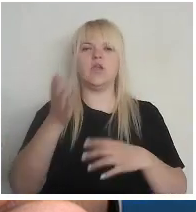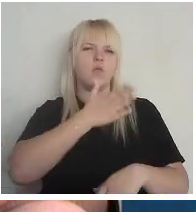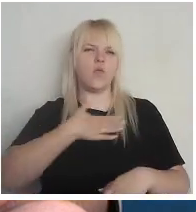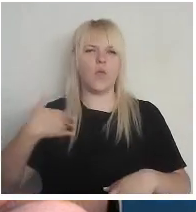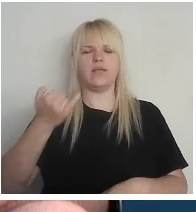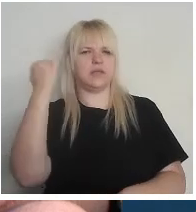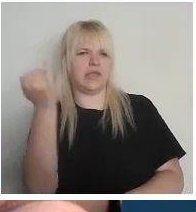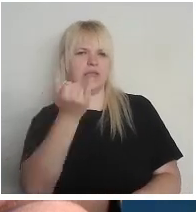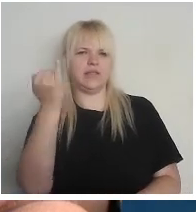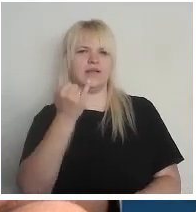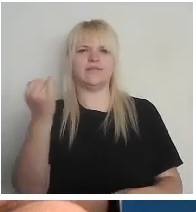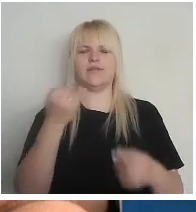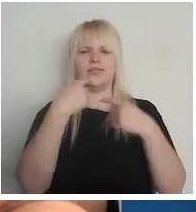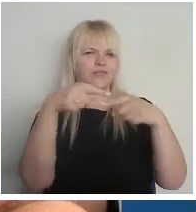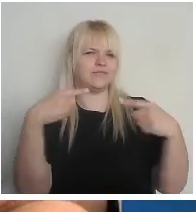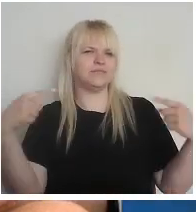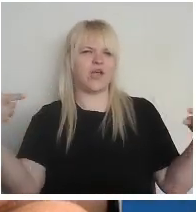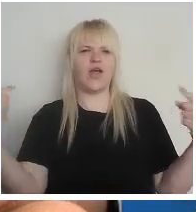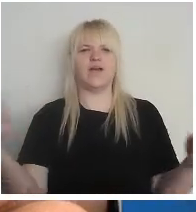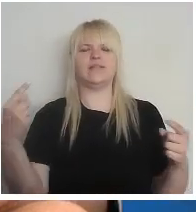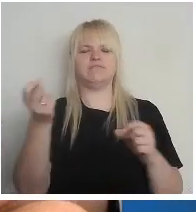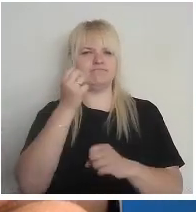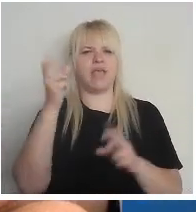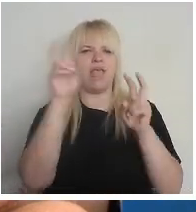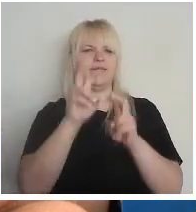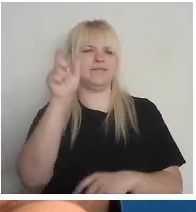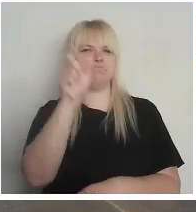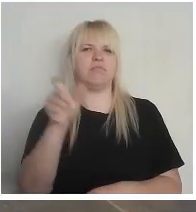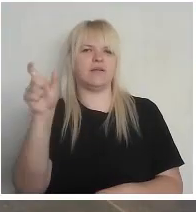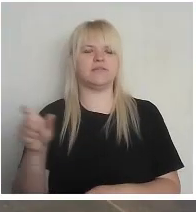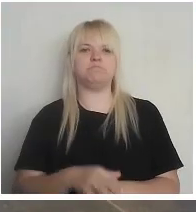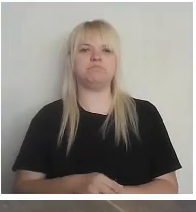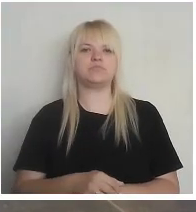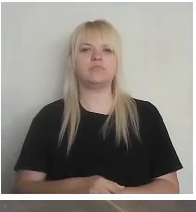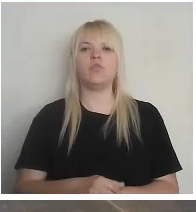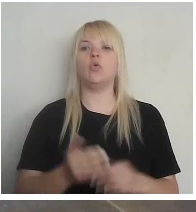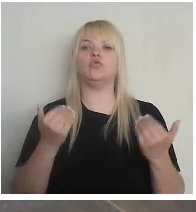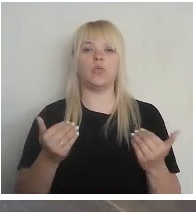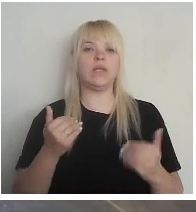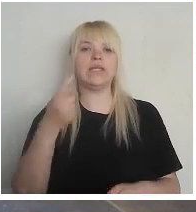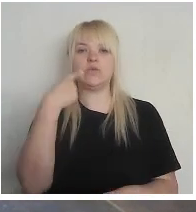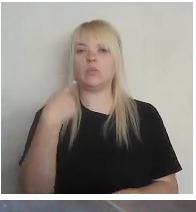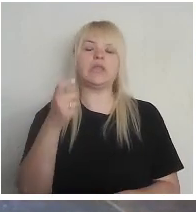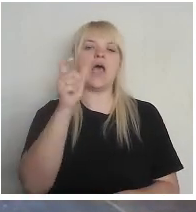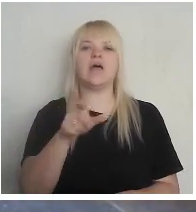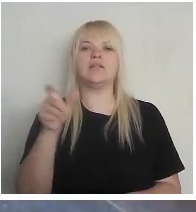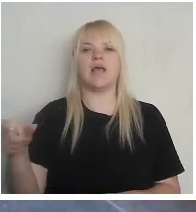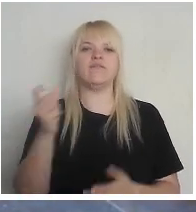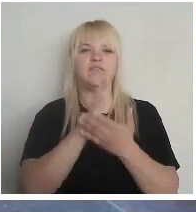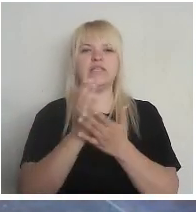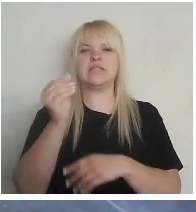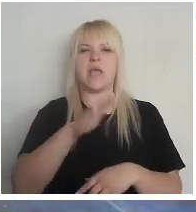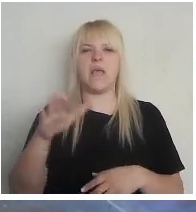interesanti, daudzvēdīgi, dažādi eksperti. Šodienas runātāji mums ir Vidzemes augstskolas